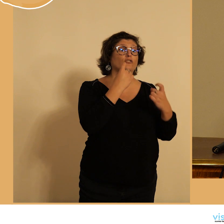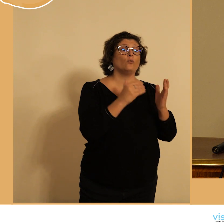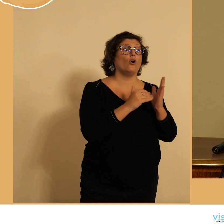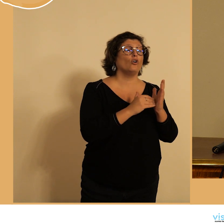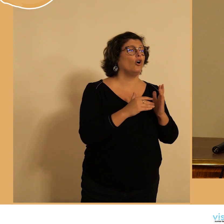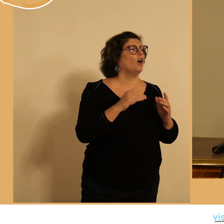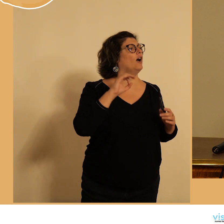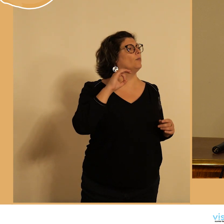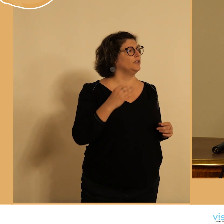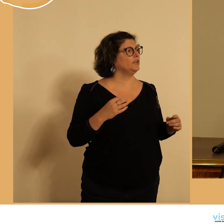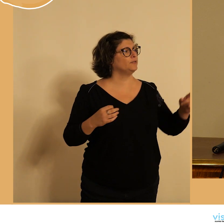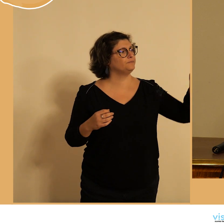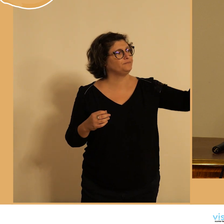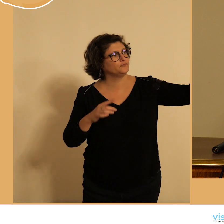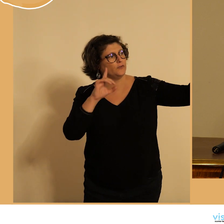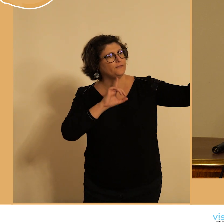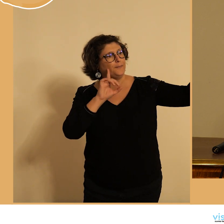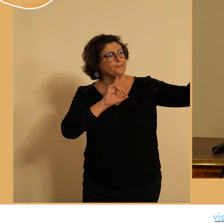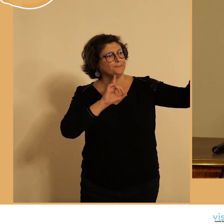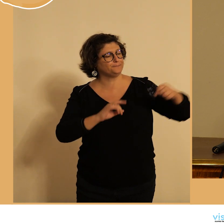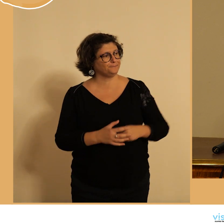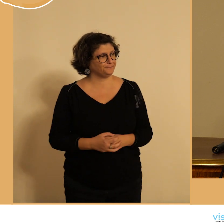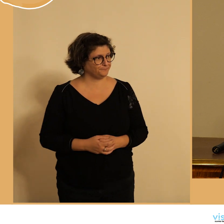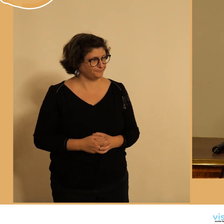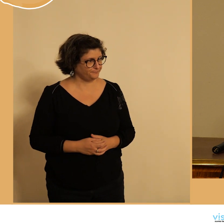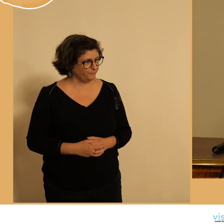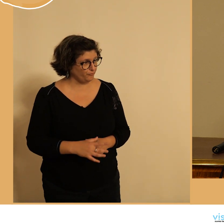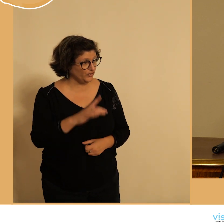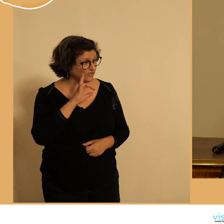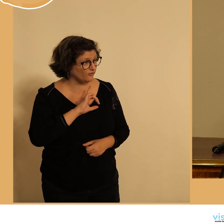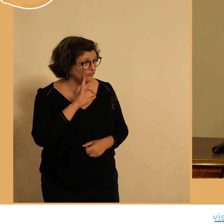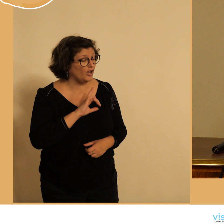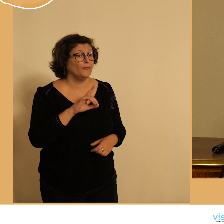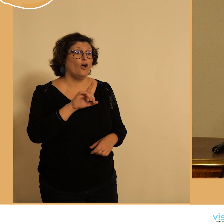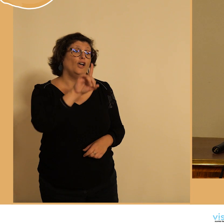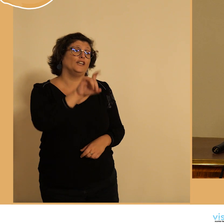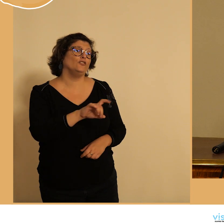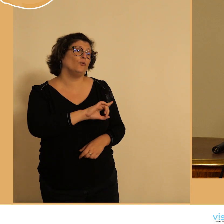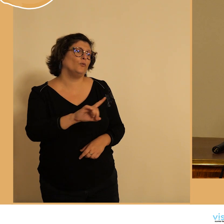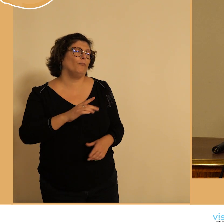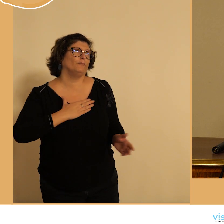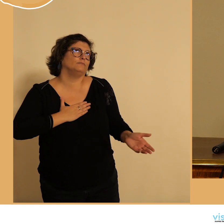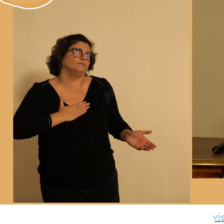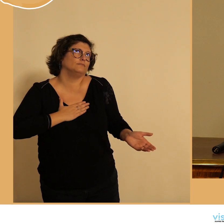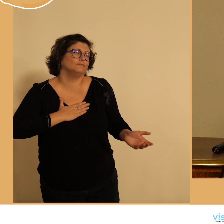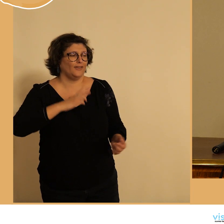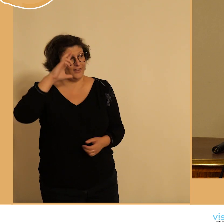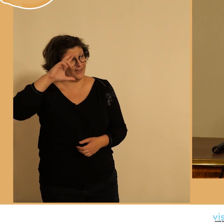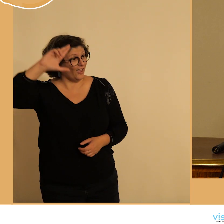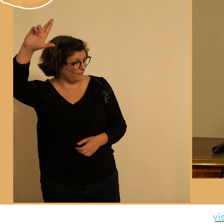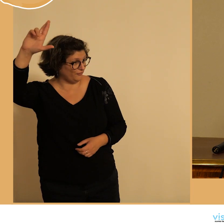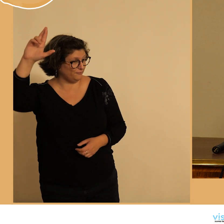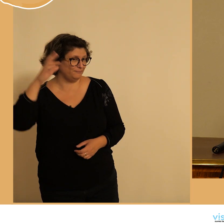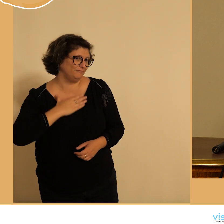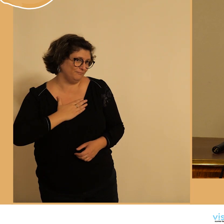merci donc merci pour cette conférence alors moi c'est pas une question c'est juste un rêve moi j'ai milité